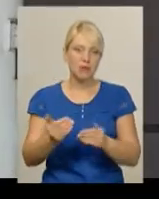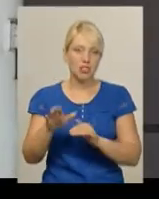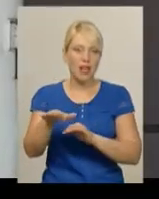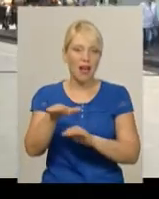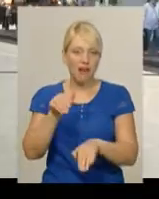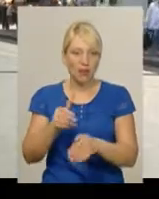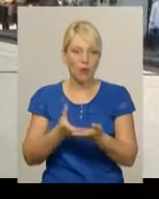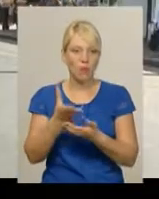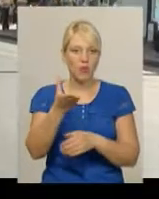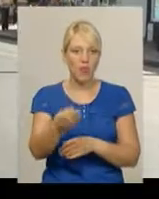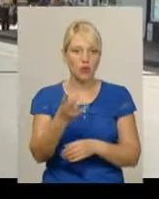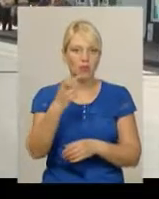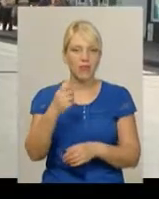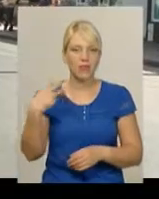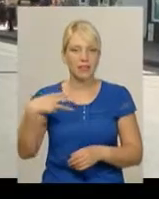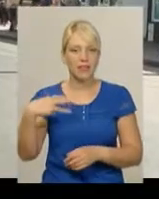30%.